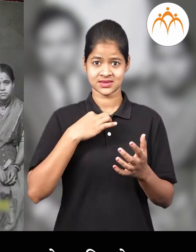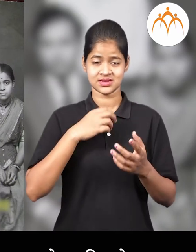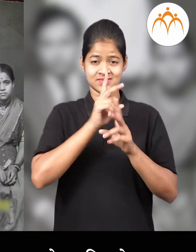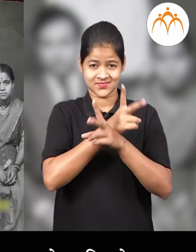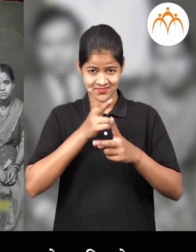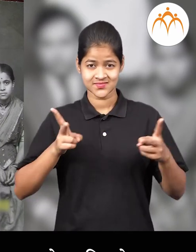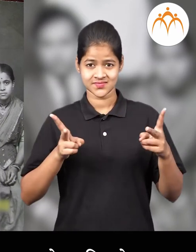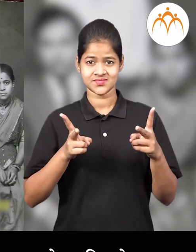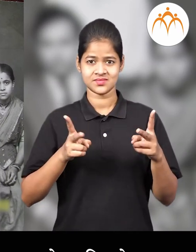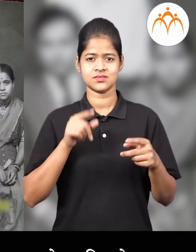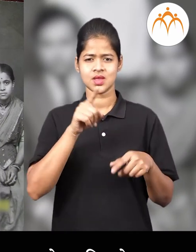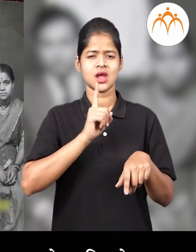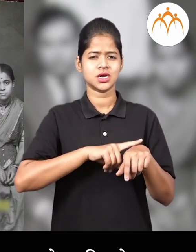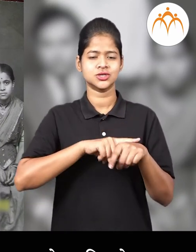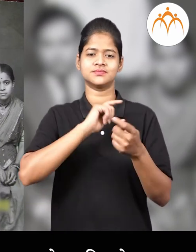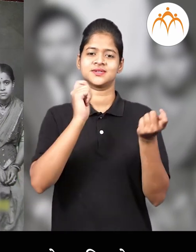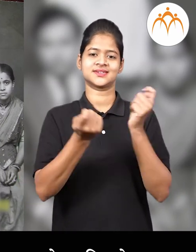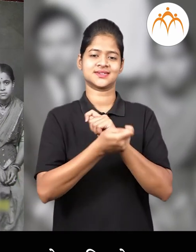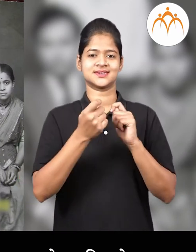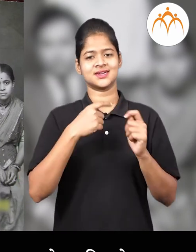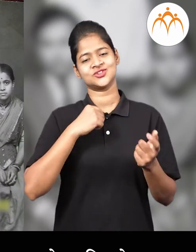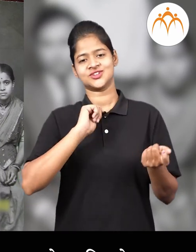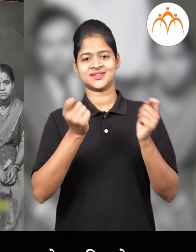काला नुसार बदल जलेला दिस्तो